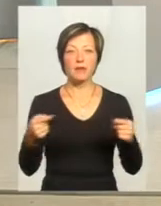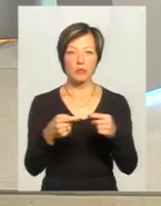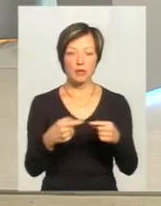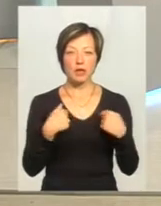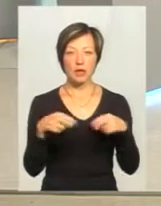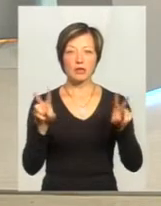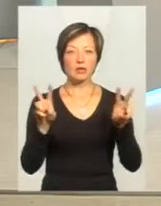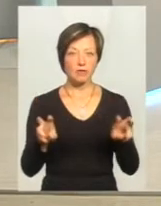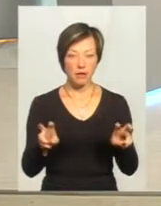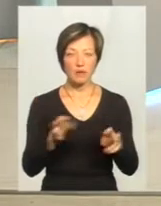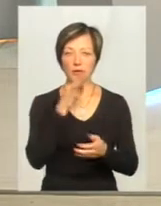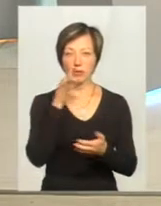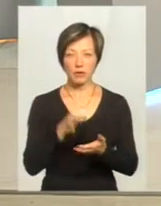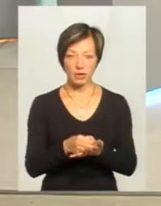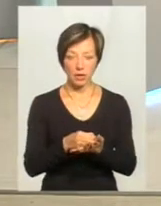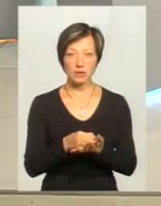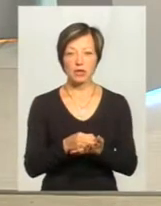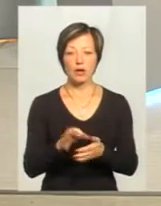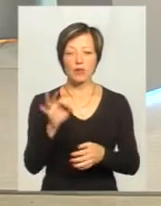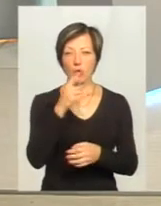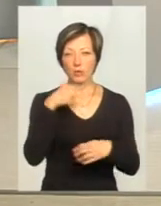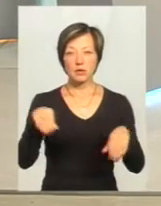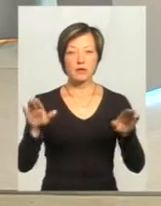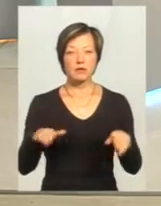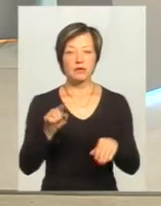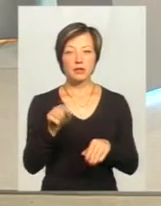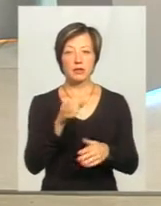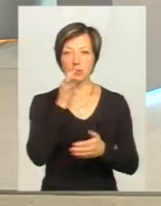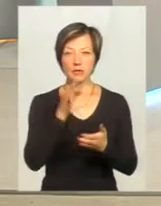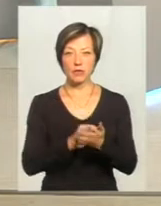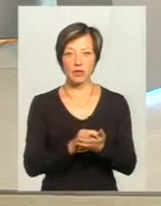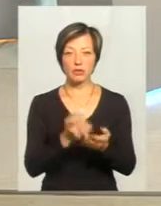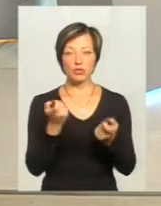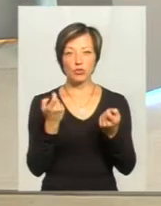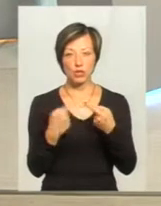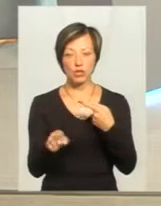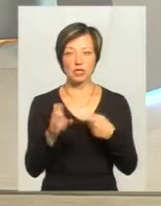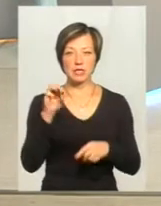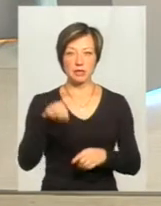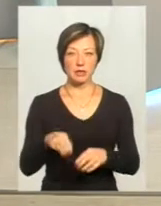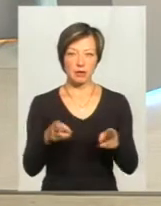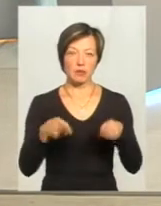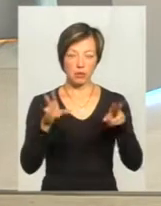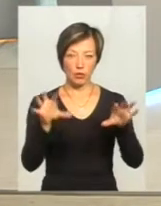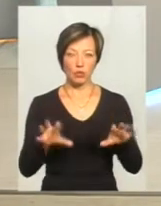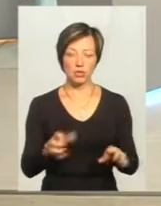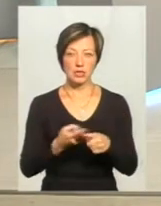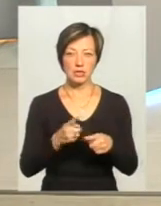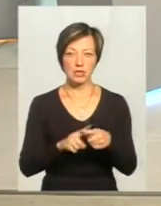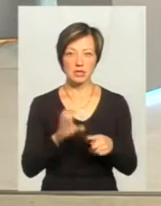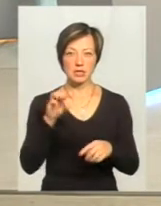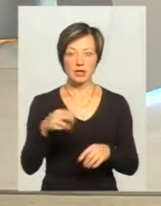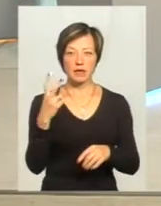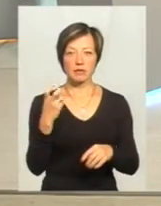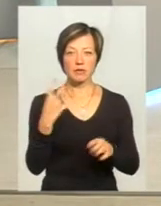назвав, відповідальність щодо птахів, там відповідальність передбачена дещо іншого стаття Кримінального кодексу. Кодексу – це стаття